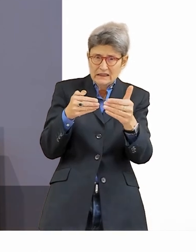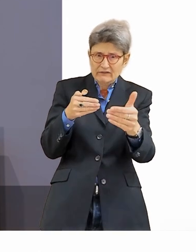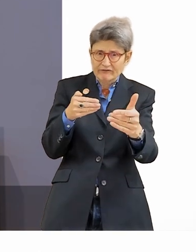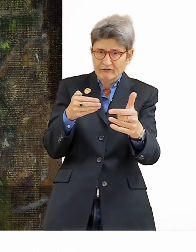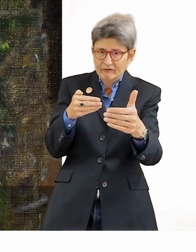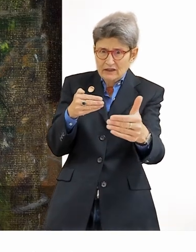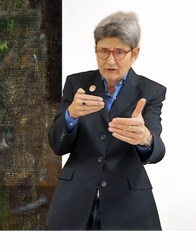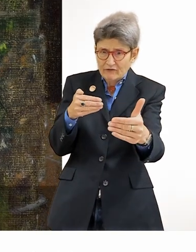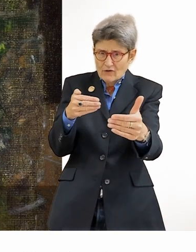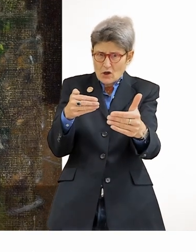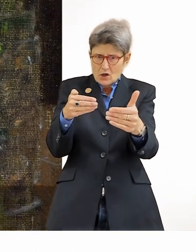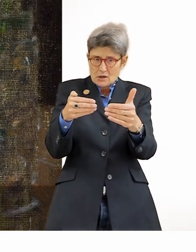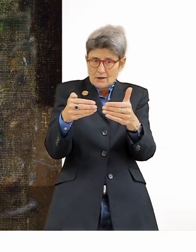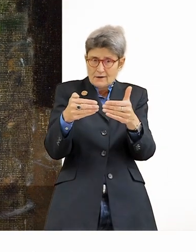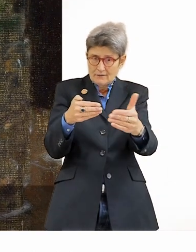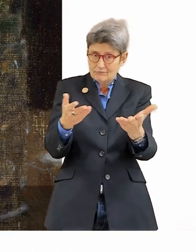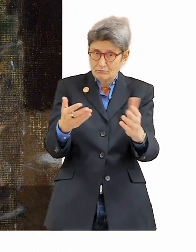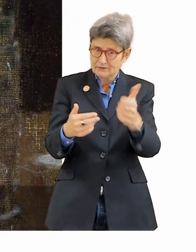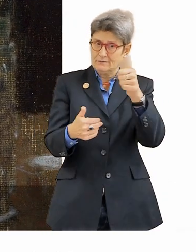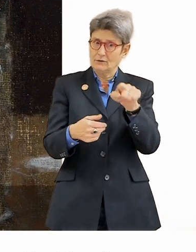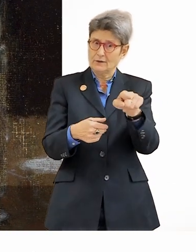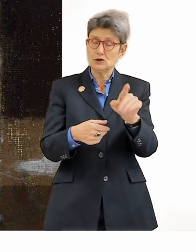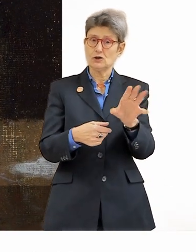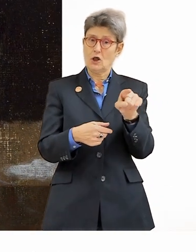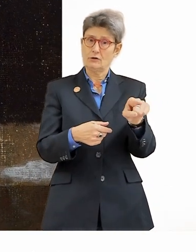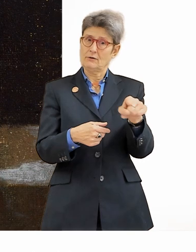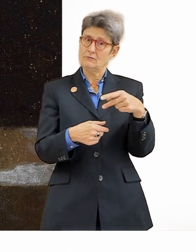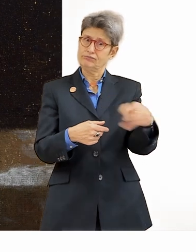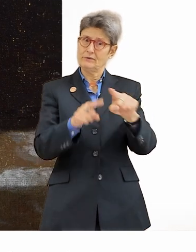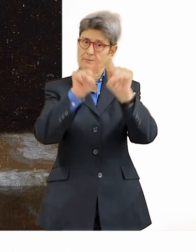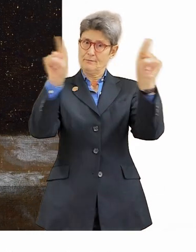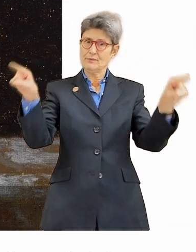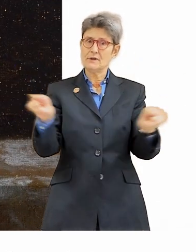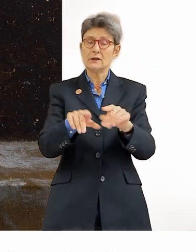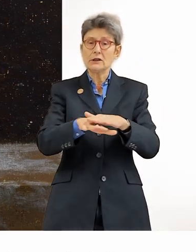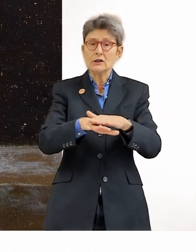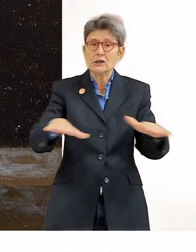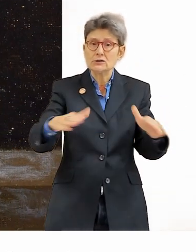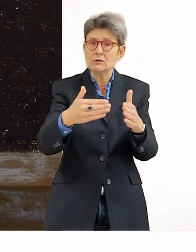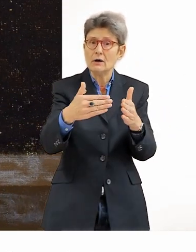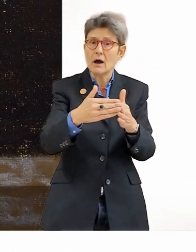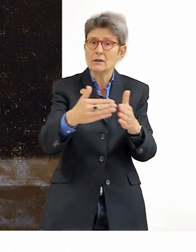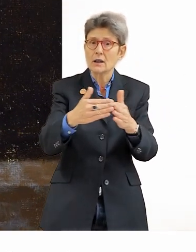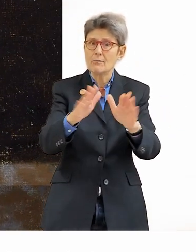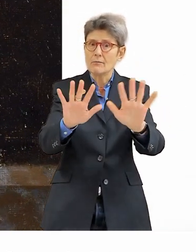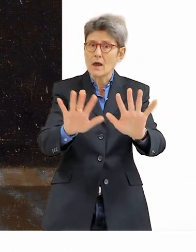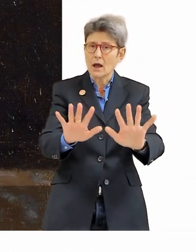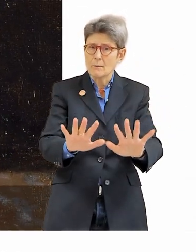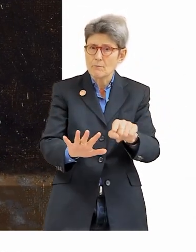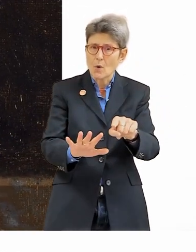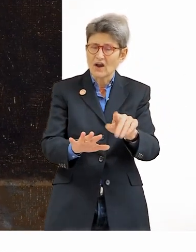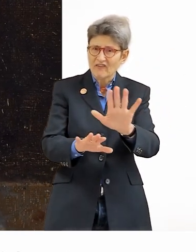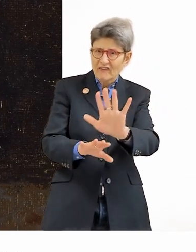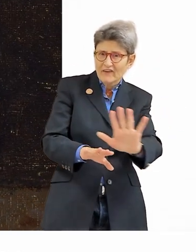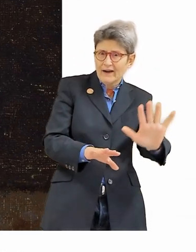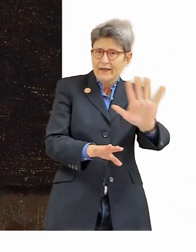besonders bei Scholderer lässt sich das an der Marmortischkante erkennen, die in einen Raum hineinzureichen scheint,